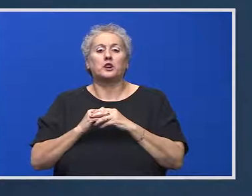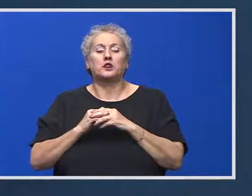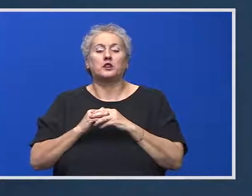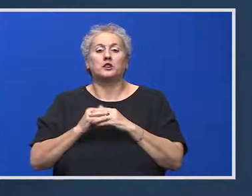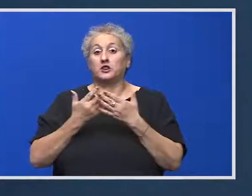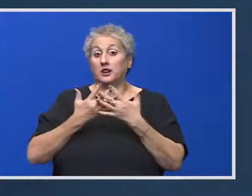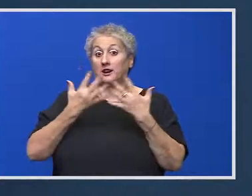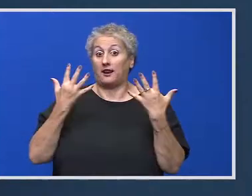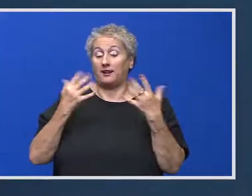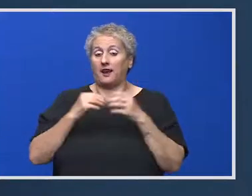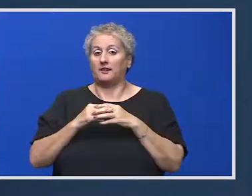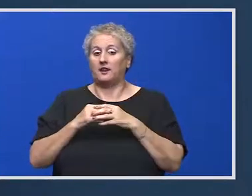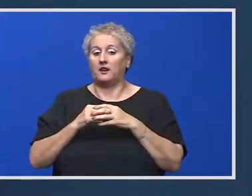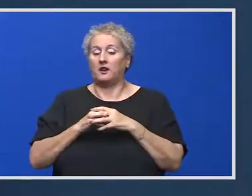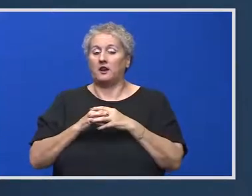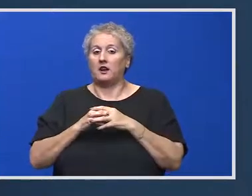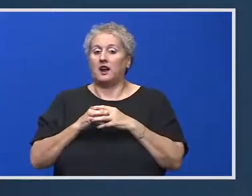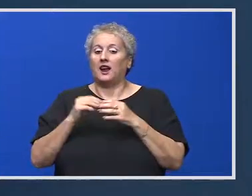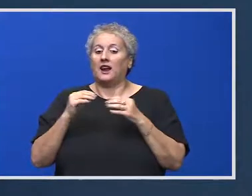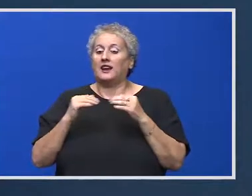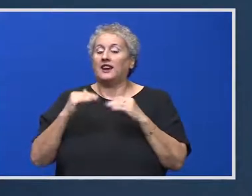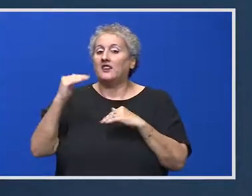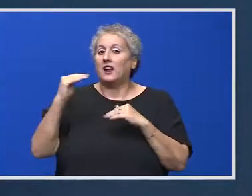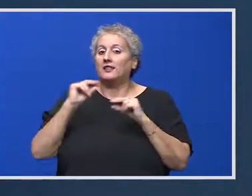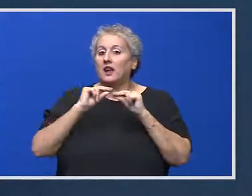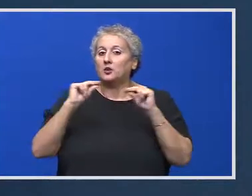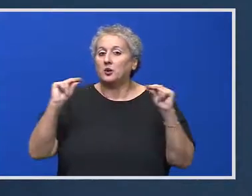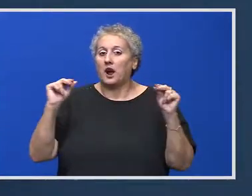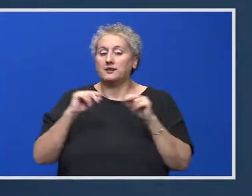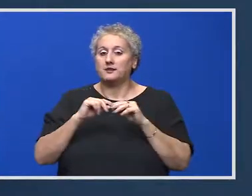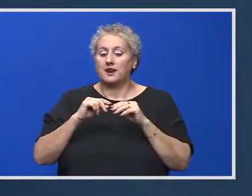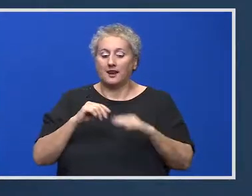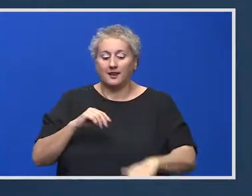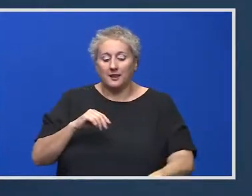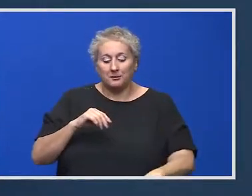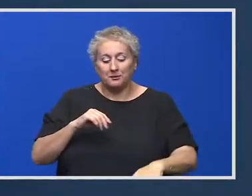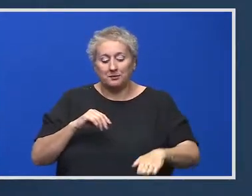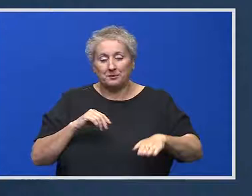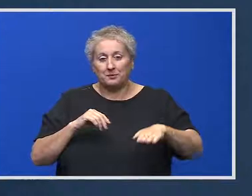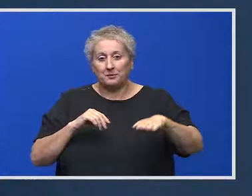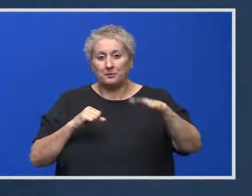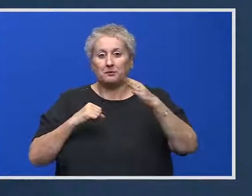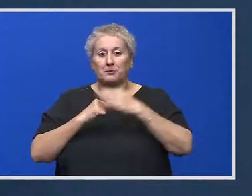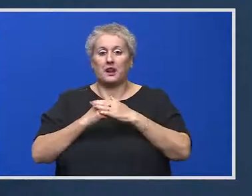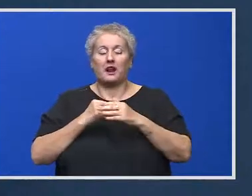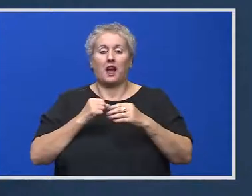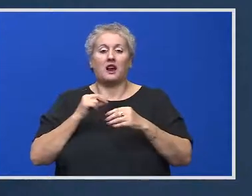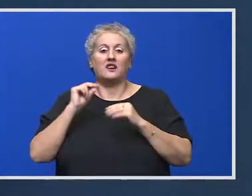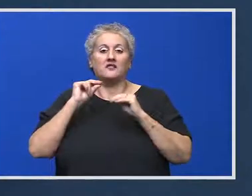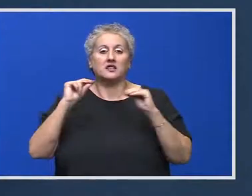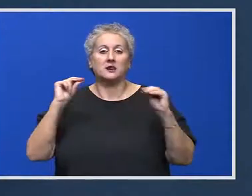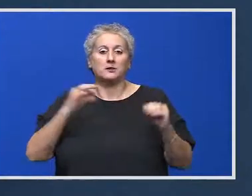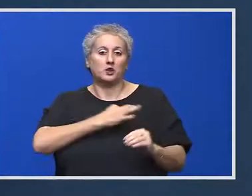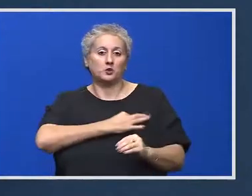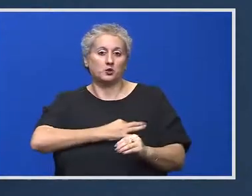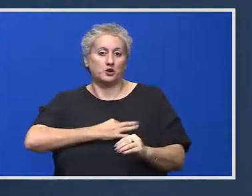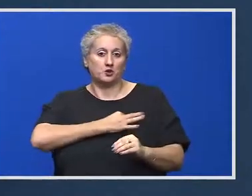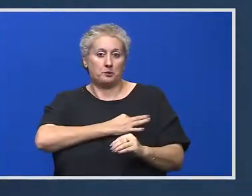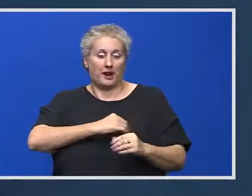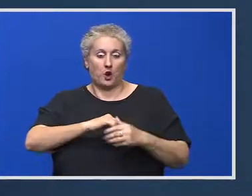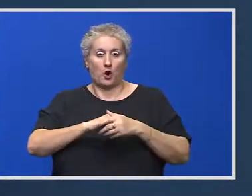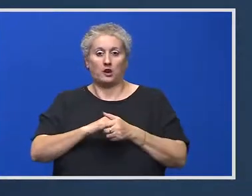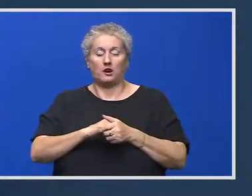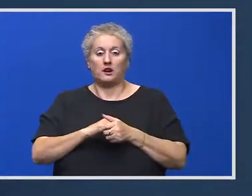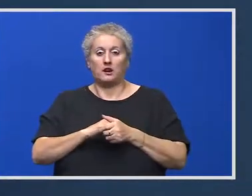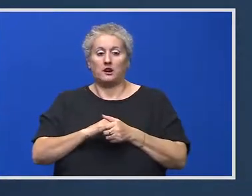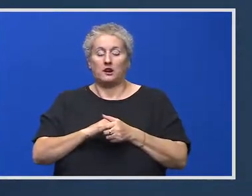între nivelurile de educație, plecând de la educație timpurie, și până la învățământul superior. Să